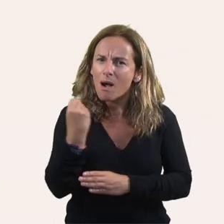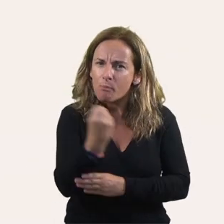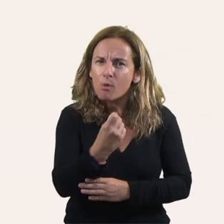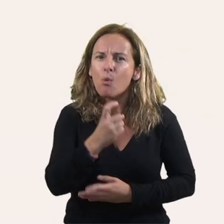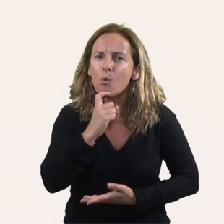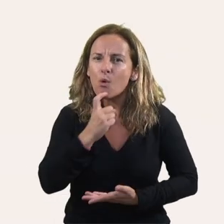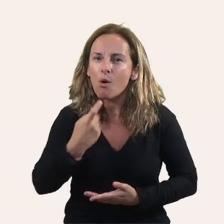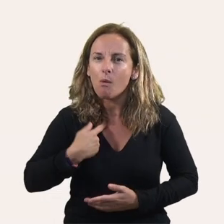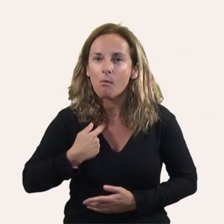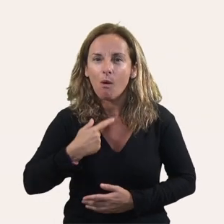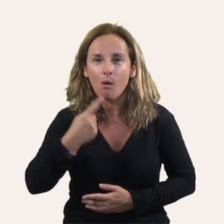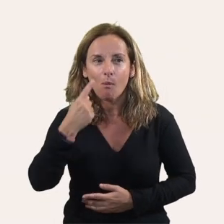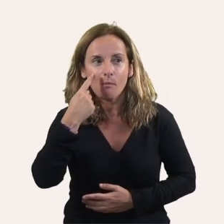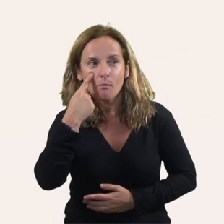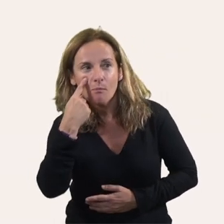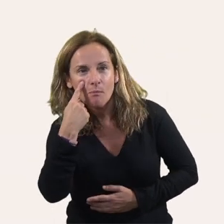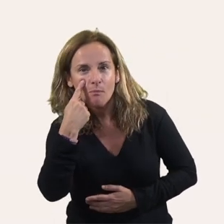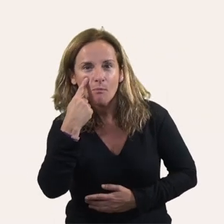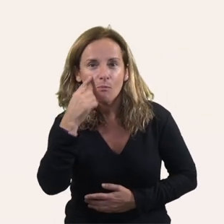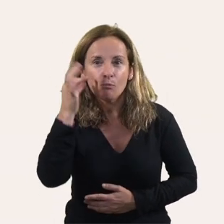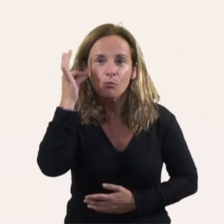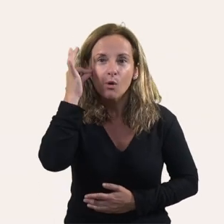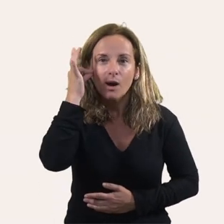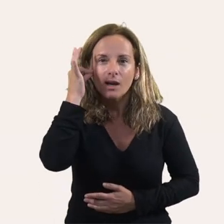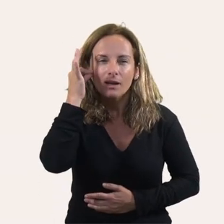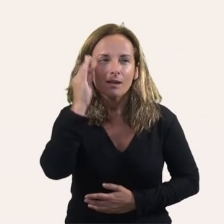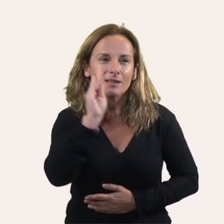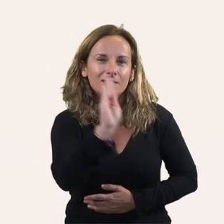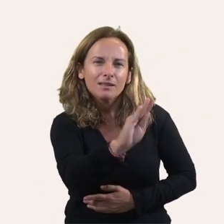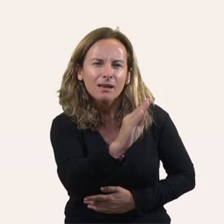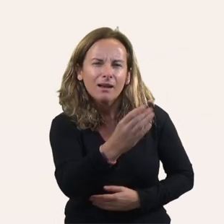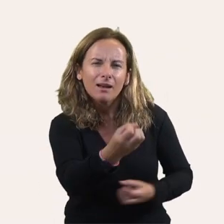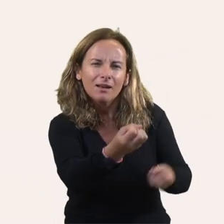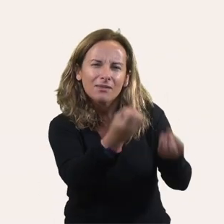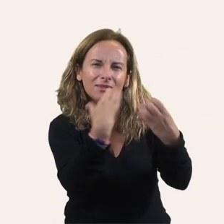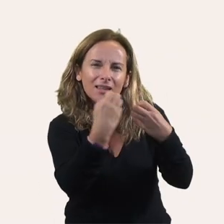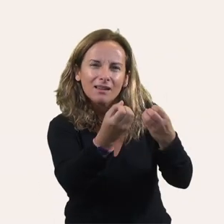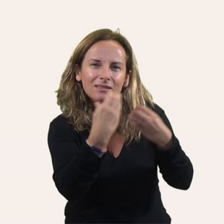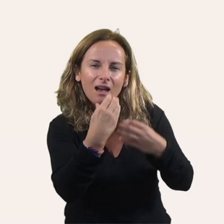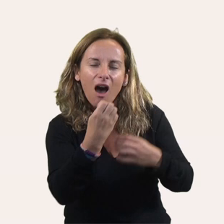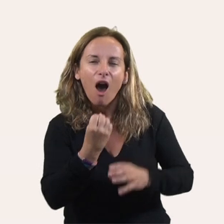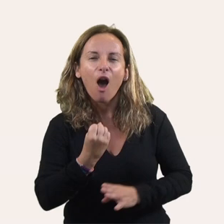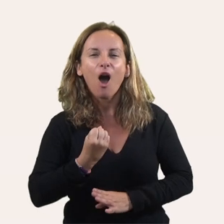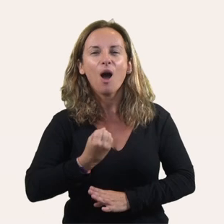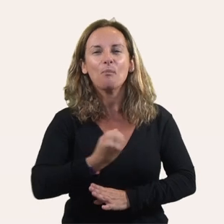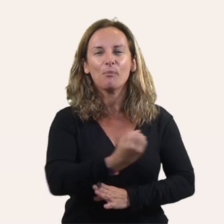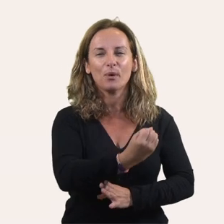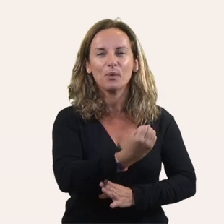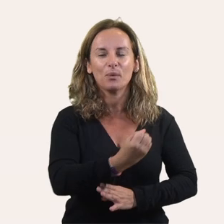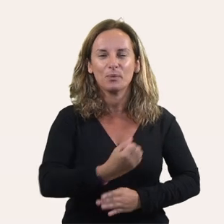la mà. Cerca-les, escolta-les i dóna'ls la veu.